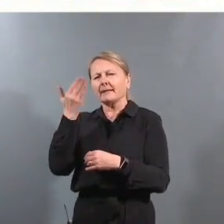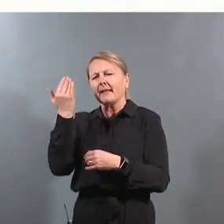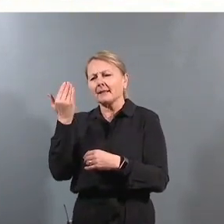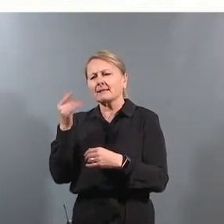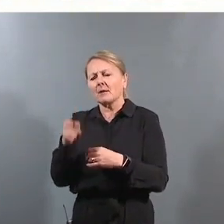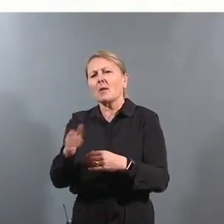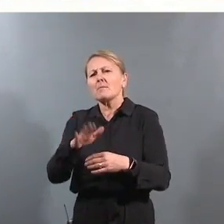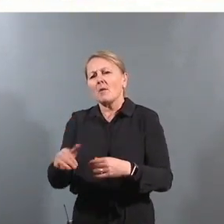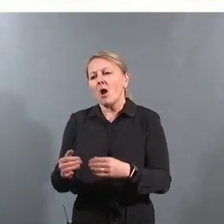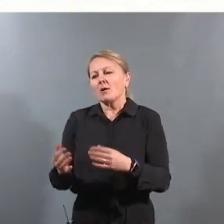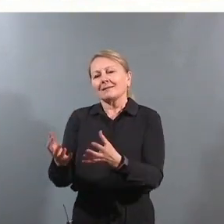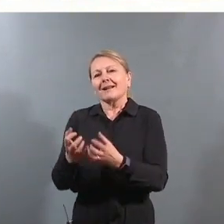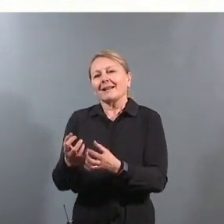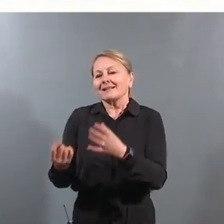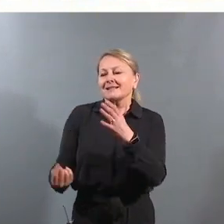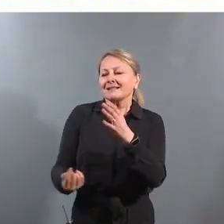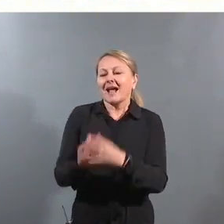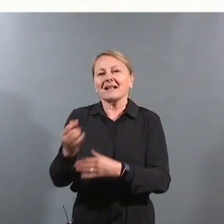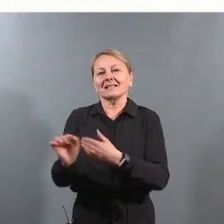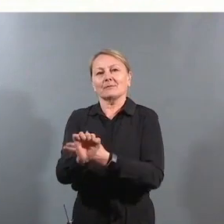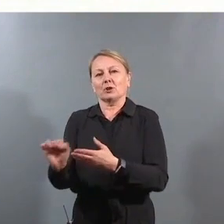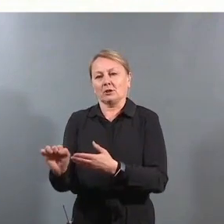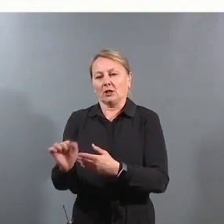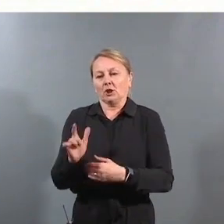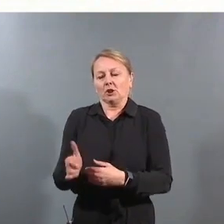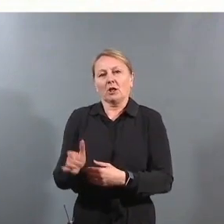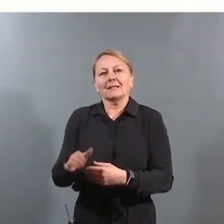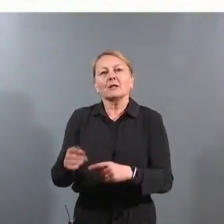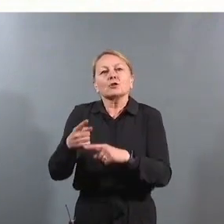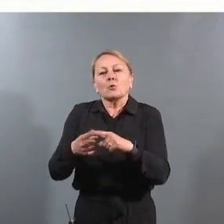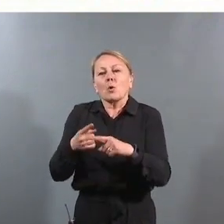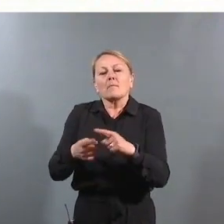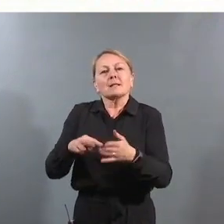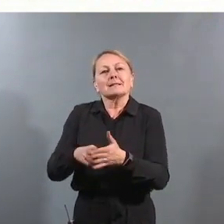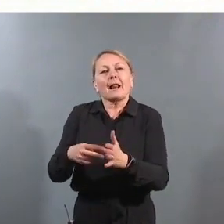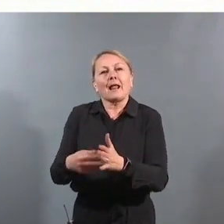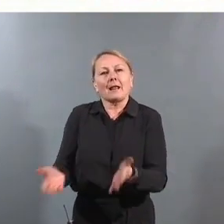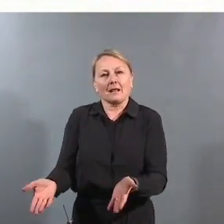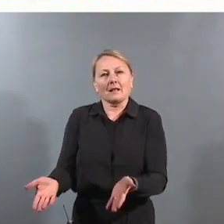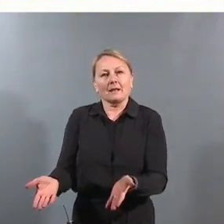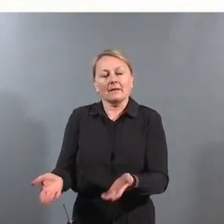trenger en særsykt beskyttelse på grunn av sin sårbare stilling.